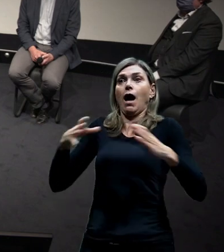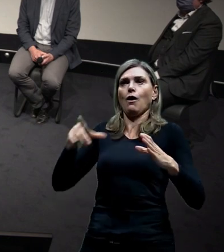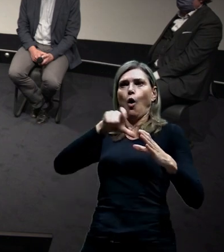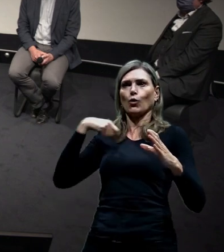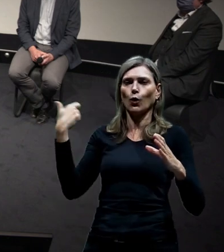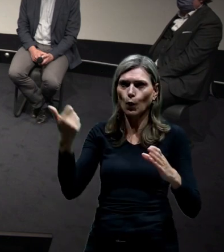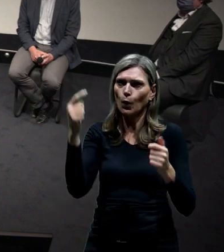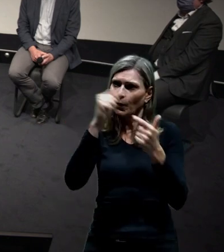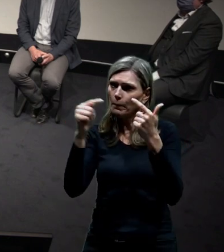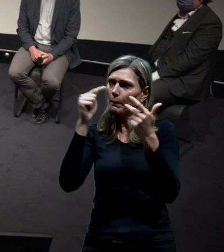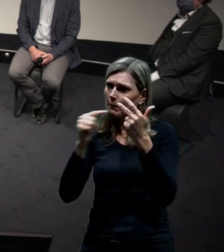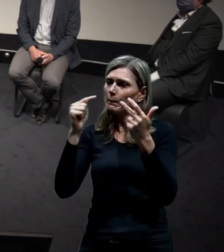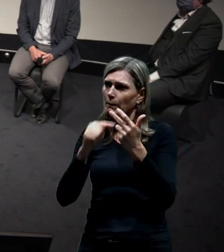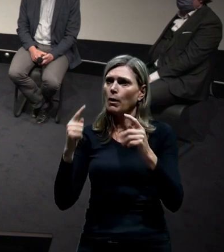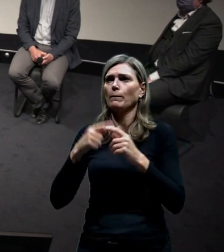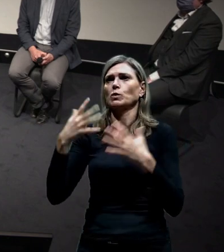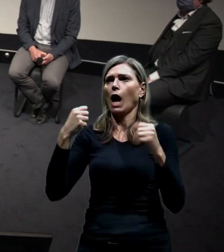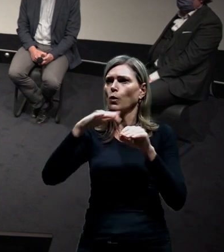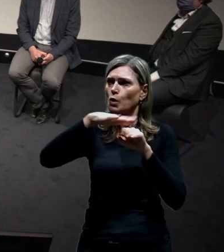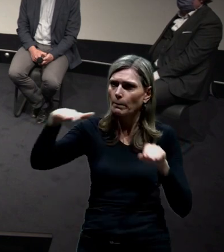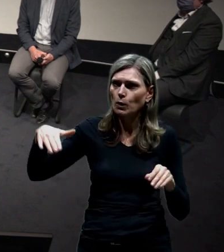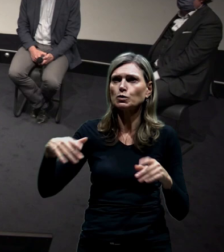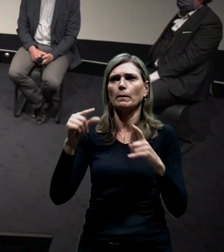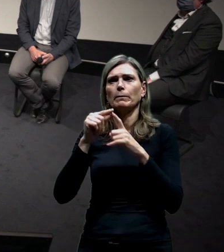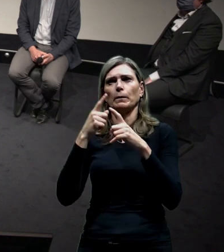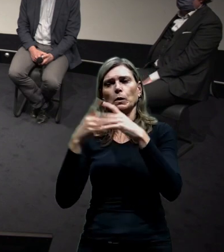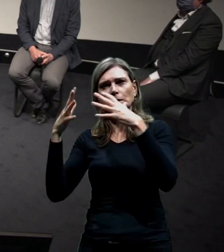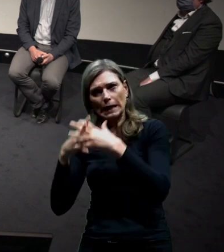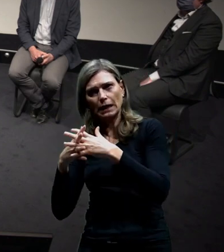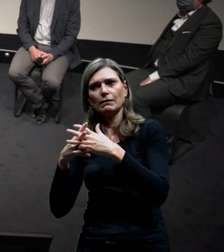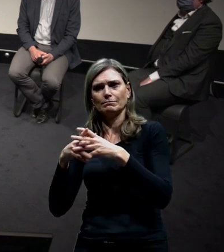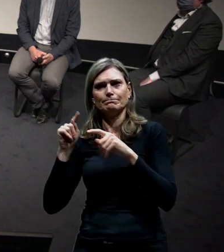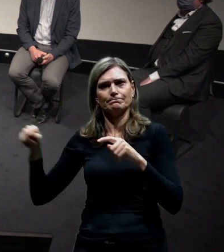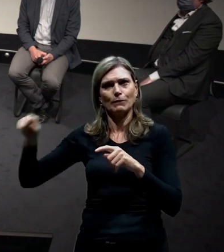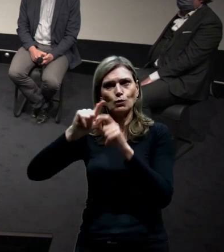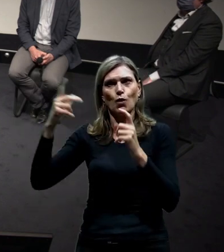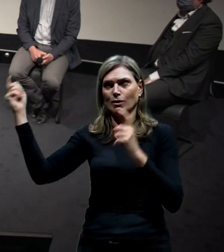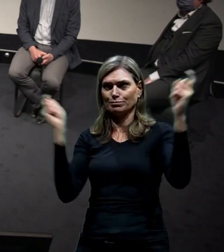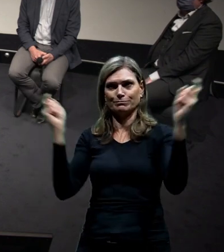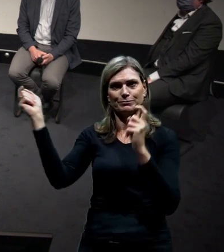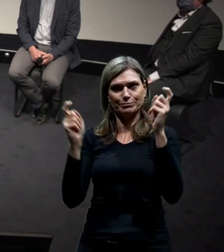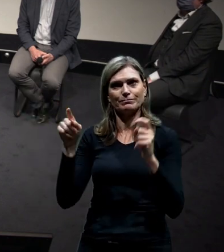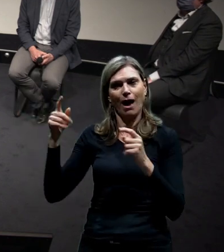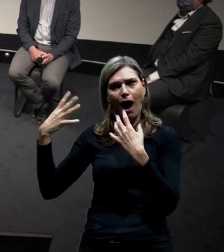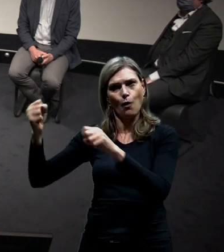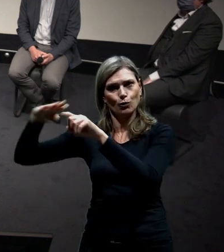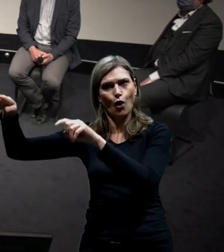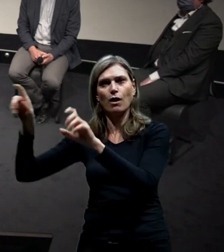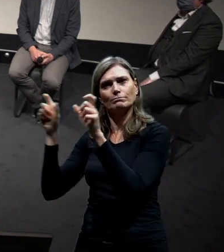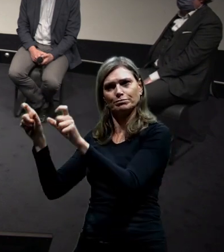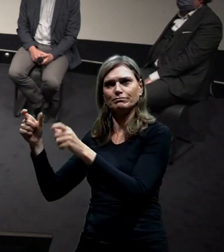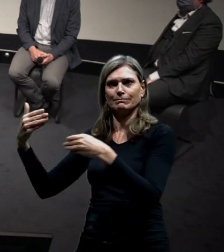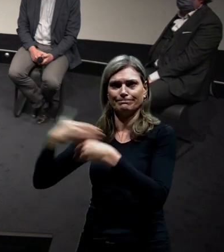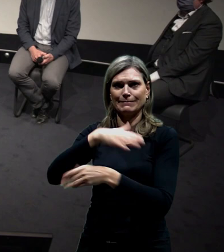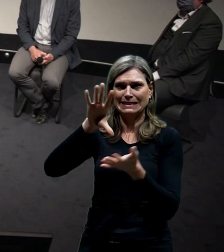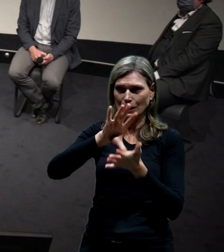zda se počítá s výstavbou parkovišť P plus R na Pražském okruhu, aby jsme třeba ulehčili právě té dopravě, která směřuje do centra, v případě,